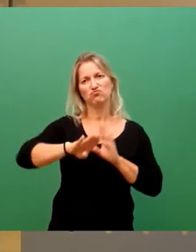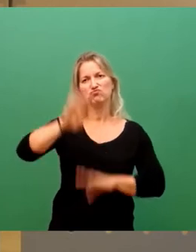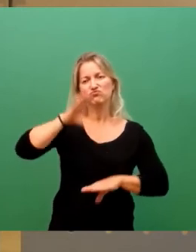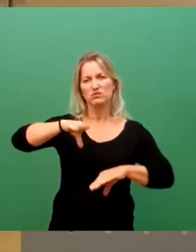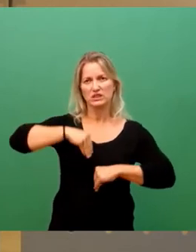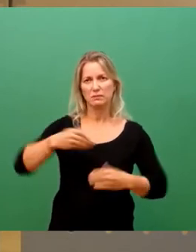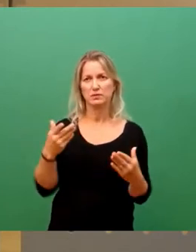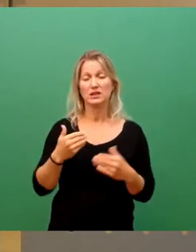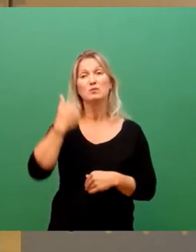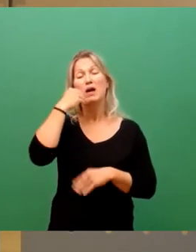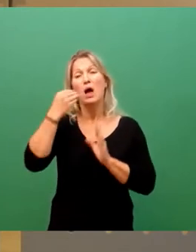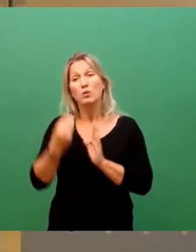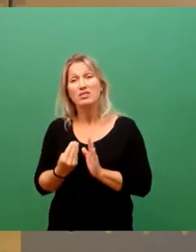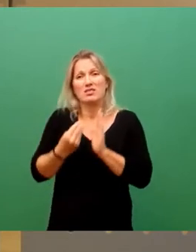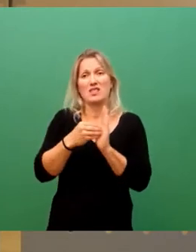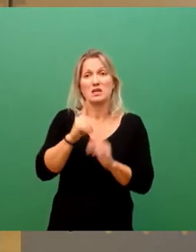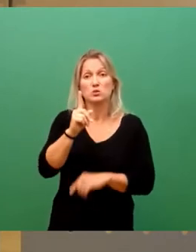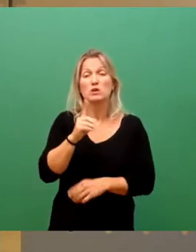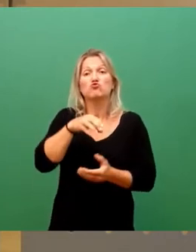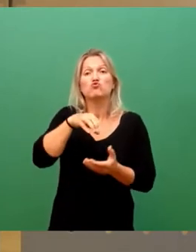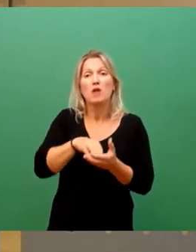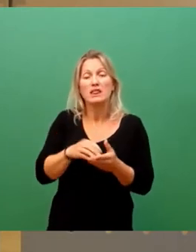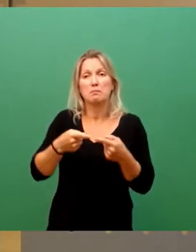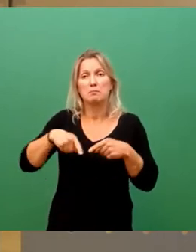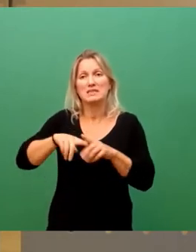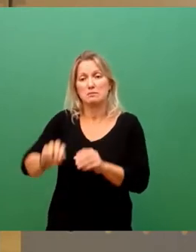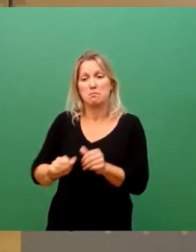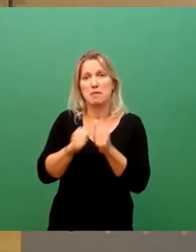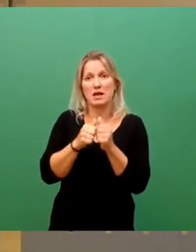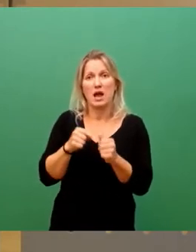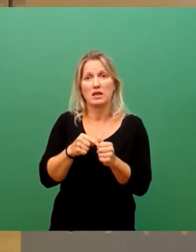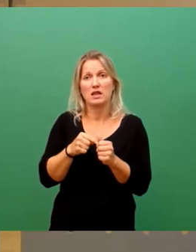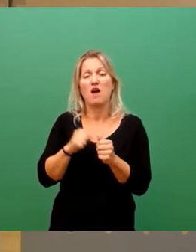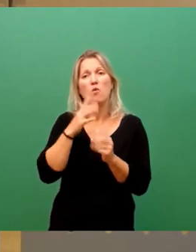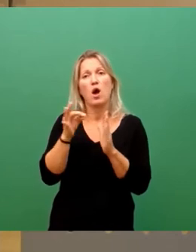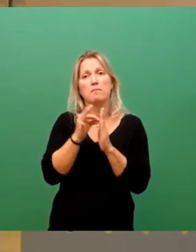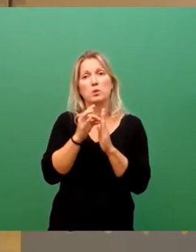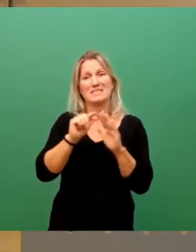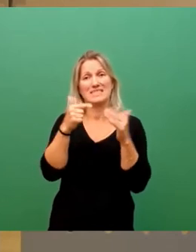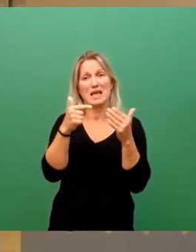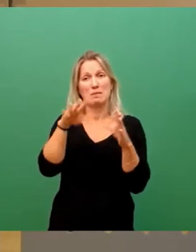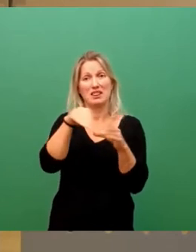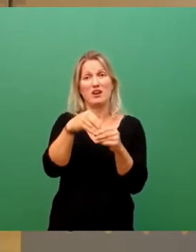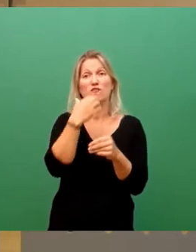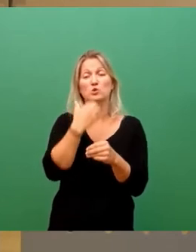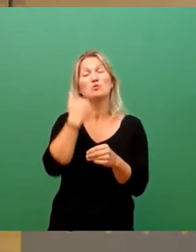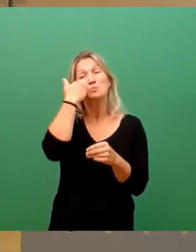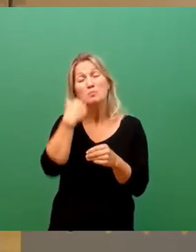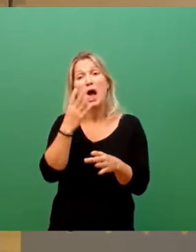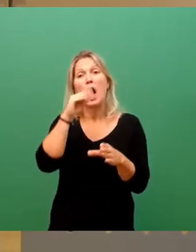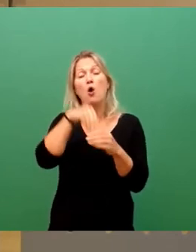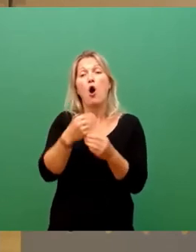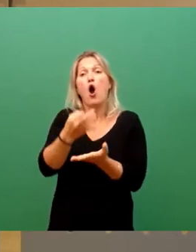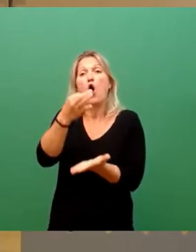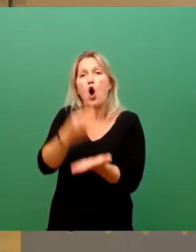nicht nur die Stadtbezirksbeiräte beim Punkt 7 einbeziehen wollen, sondern bitte auch noch um Ortschaftsräte